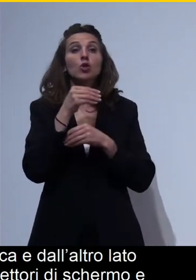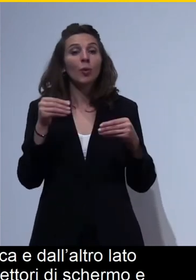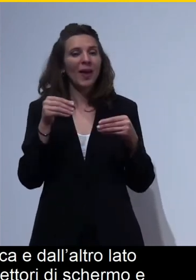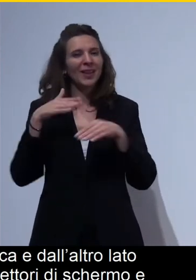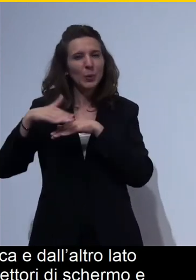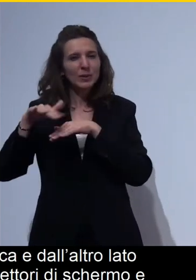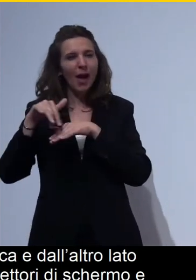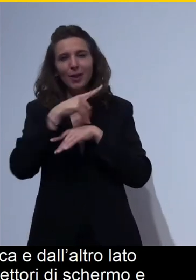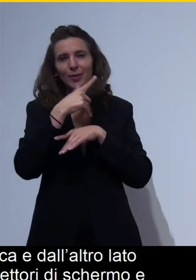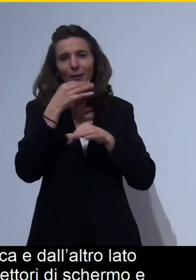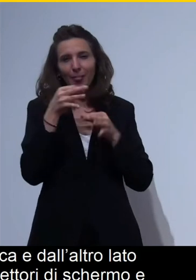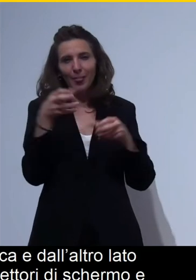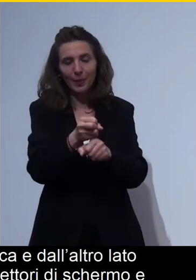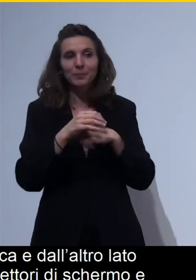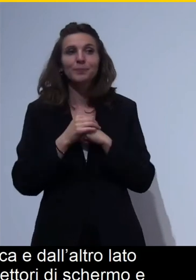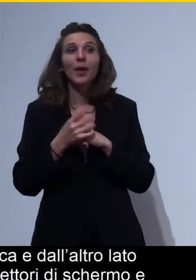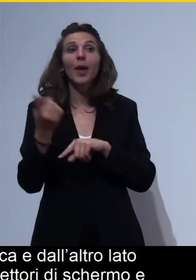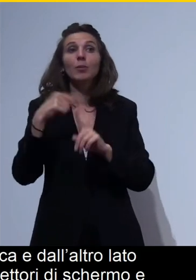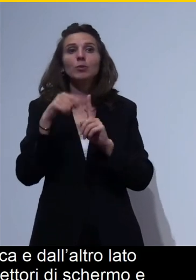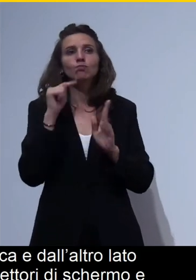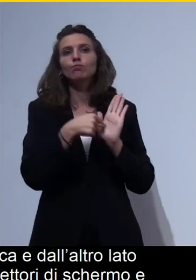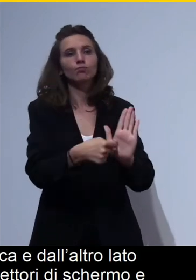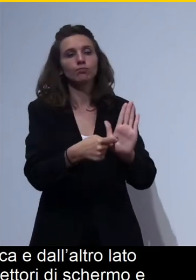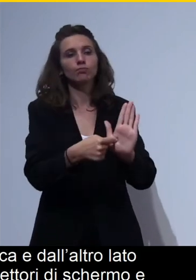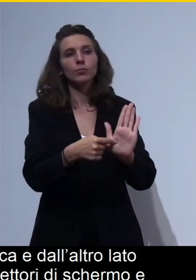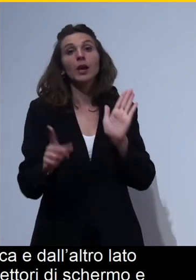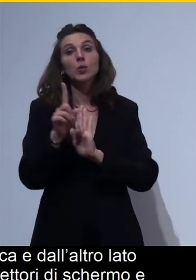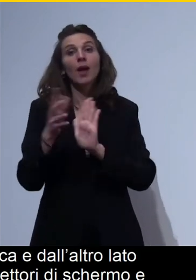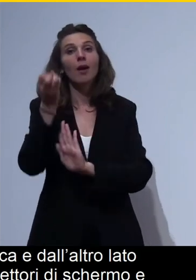e mostrerà i risultati che abbiamo ottenuto.